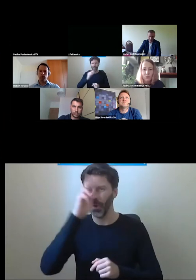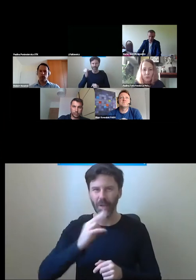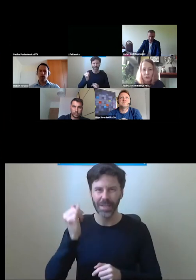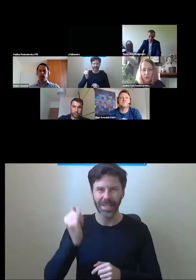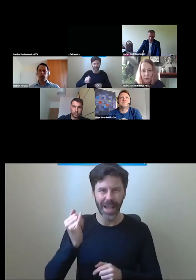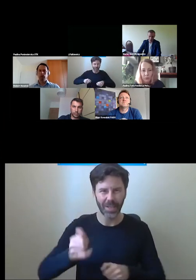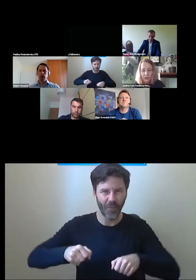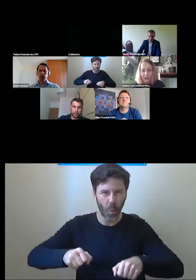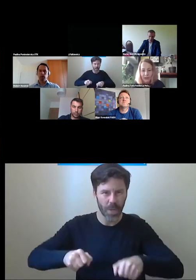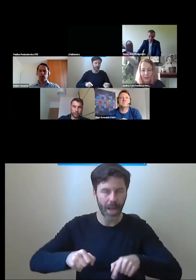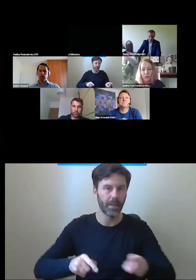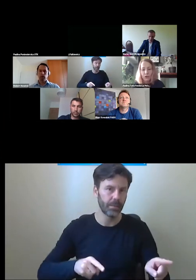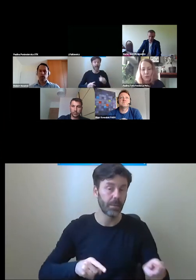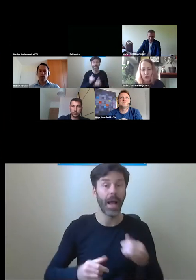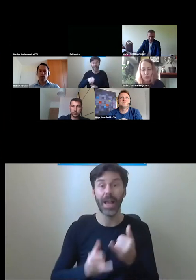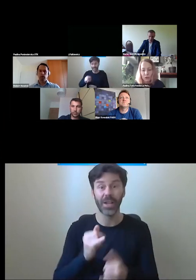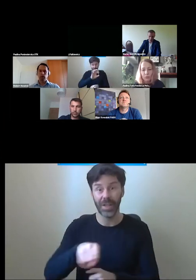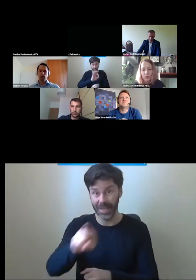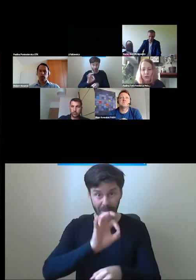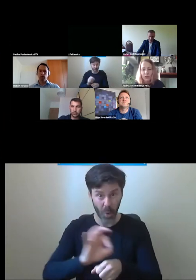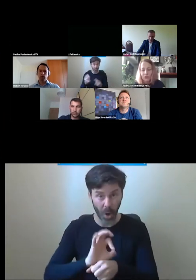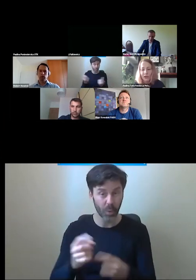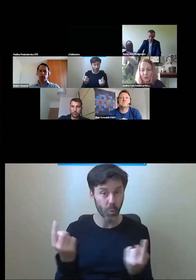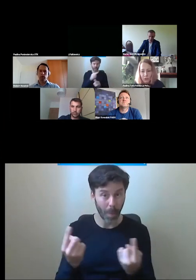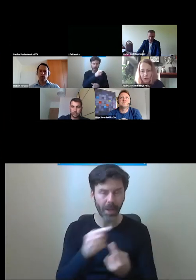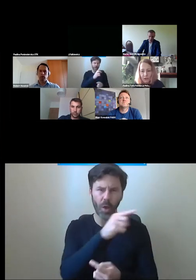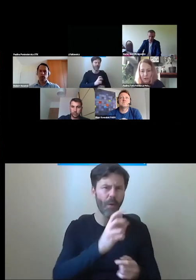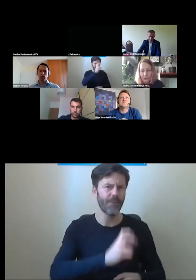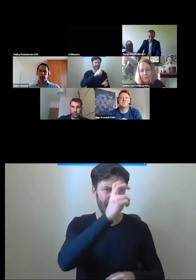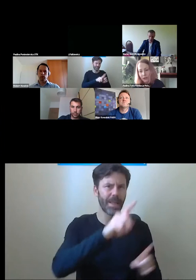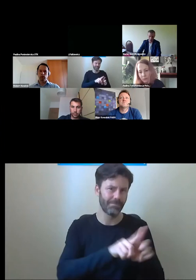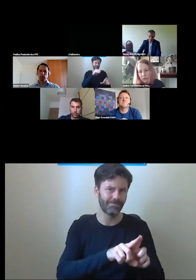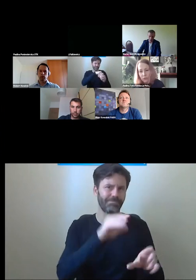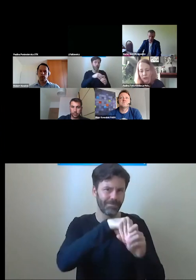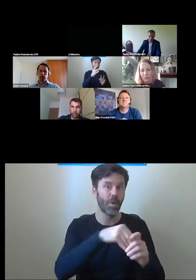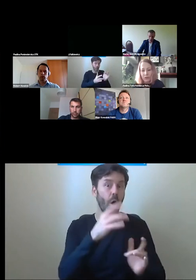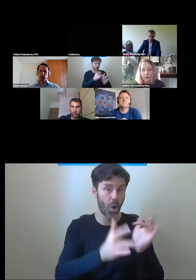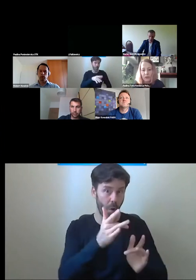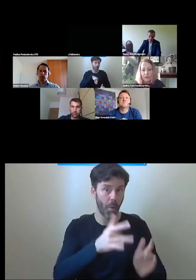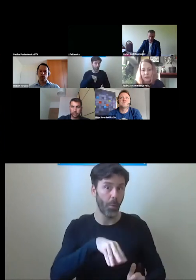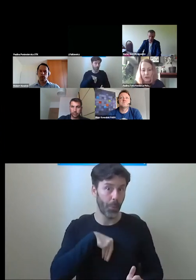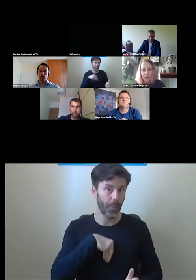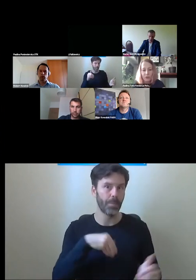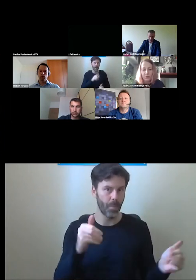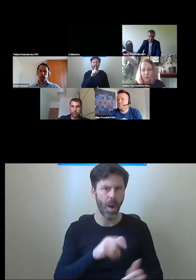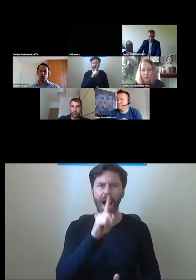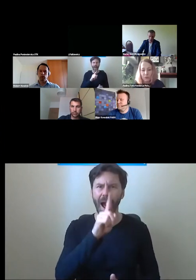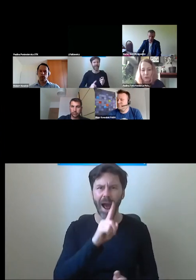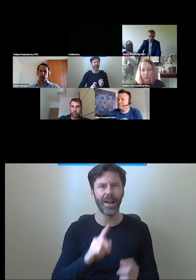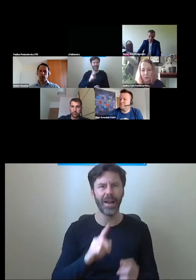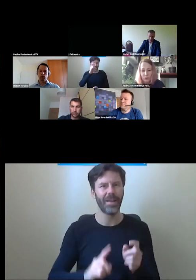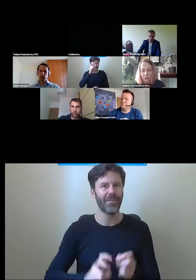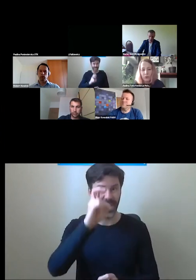jak jesteśmy super światłem projektantem, to jeszcze pomyślimy o tym, że winda będzie dla rowerzysty. Natomiast, że winda będzie też dla osoby z